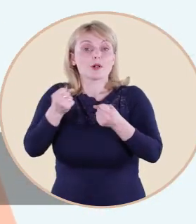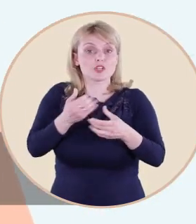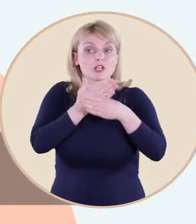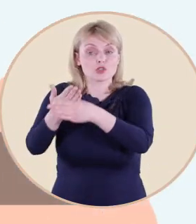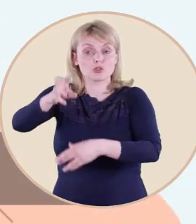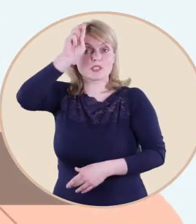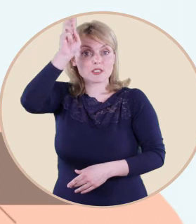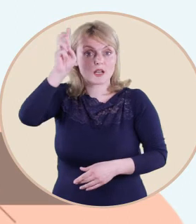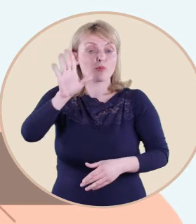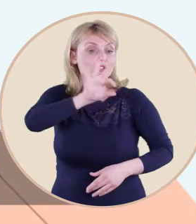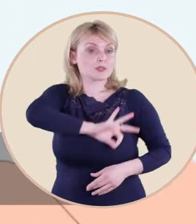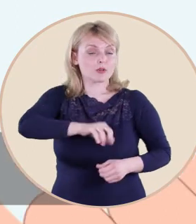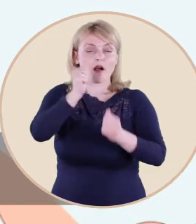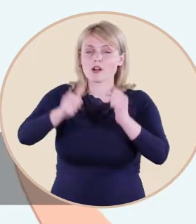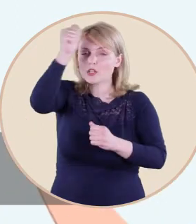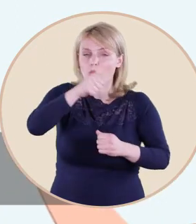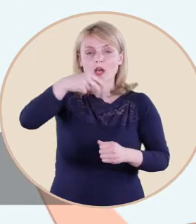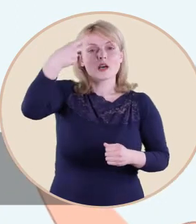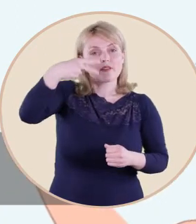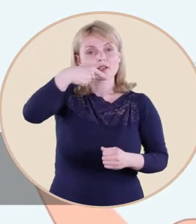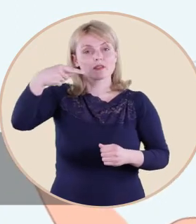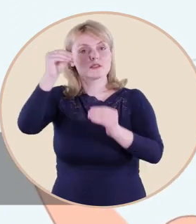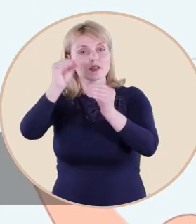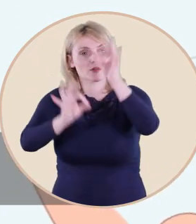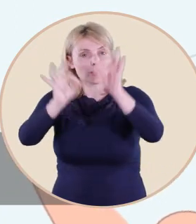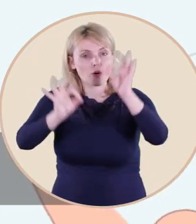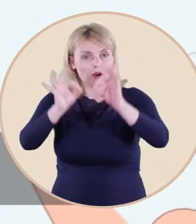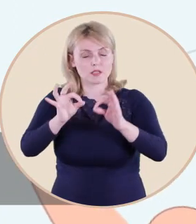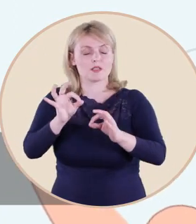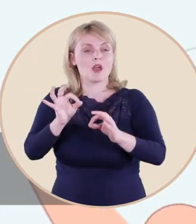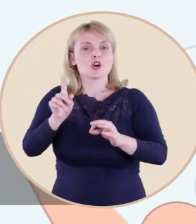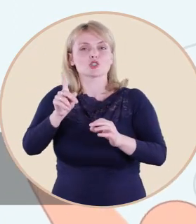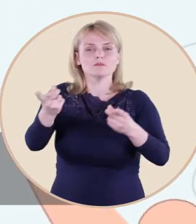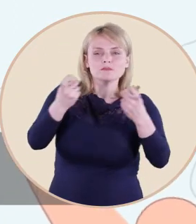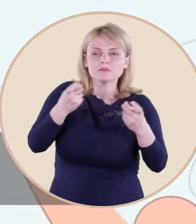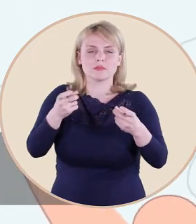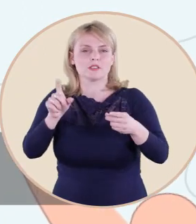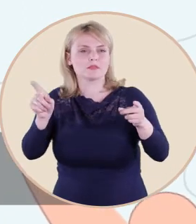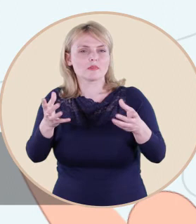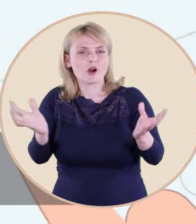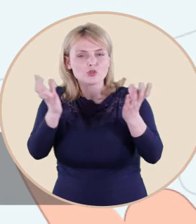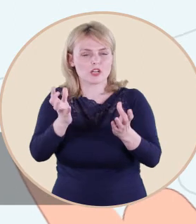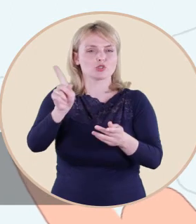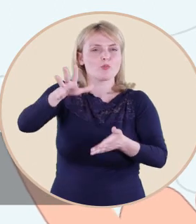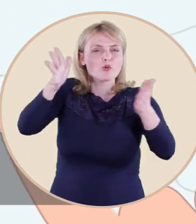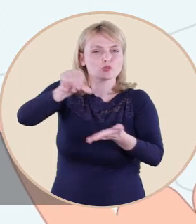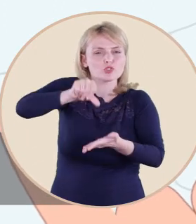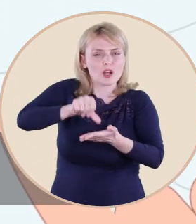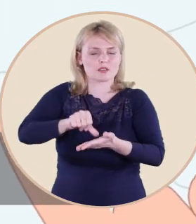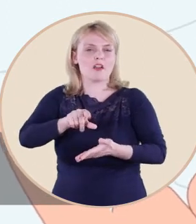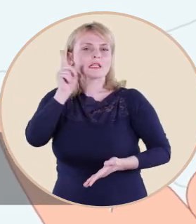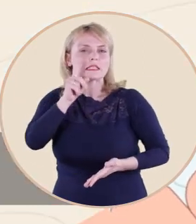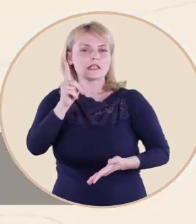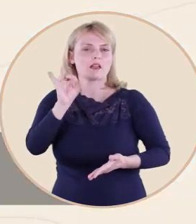% și respectiv 10% din bani pentru promovare și încurajarea participării femeilor și tinerilor în procesele politice și